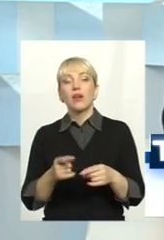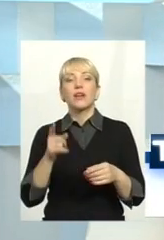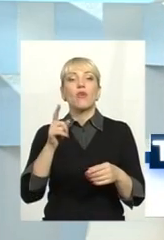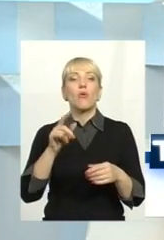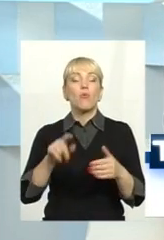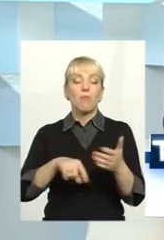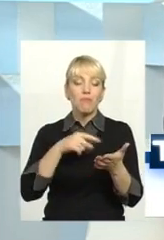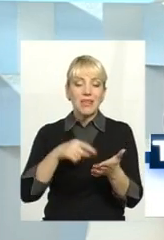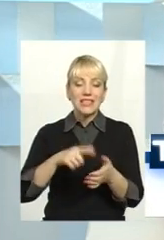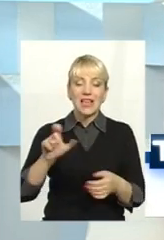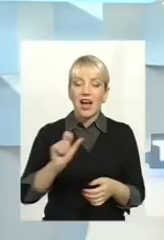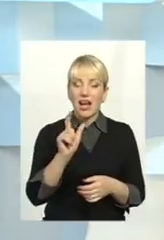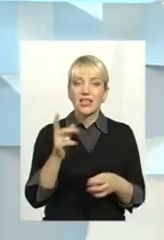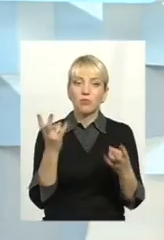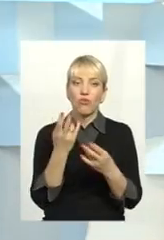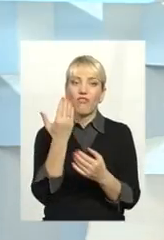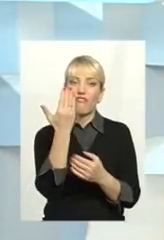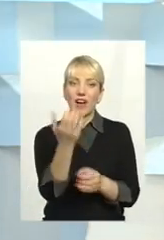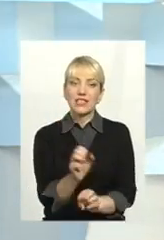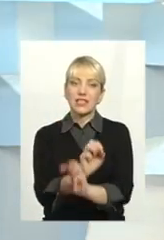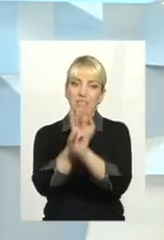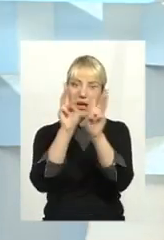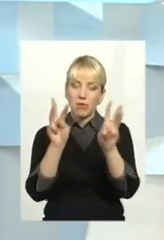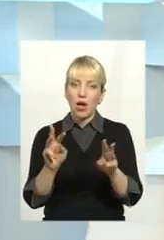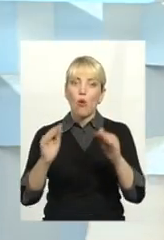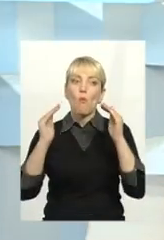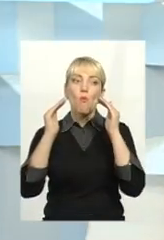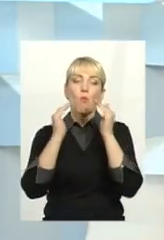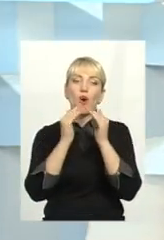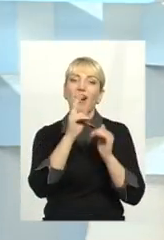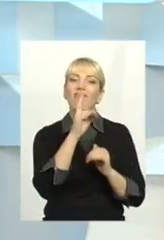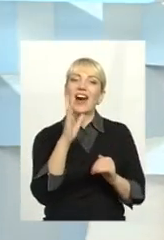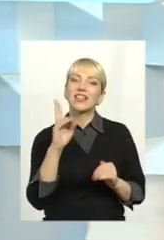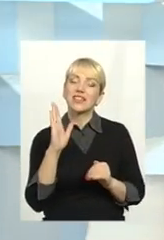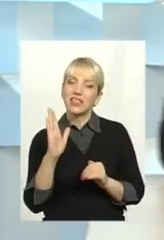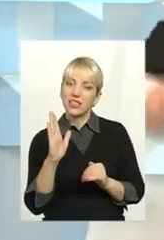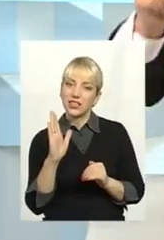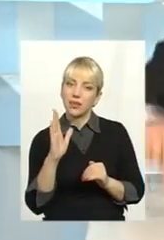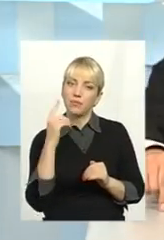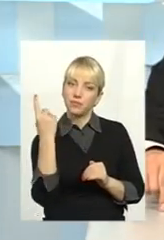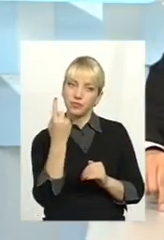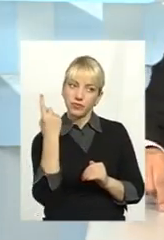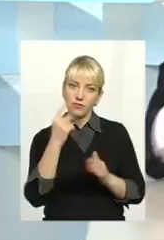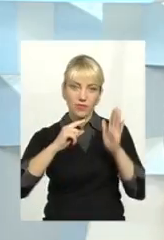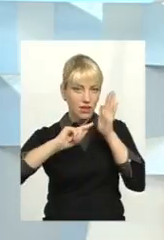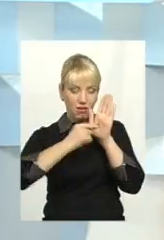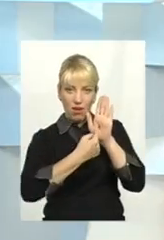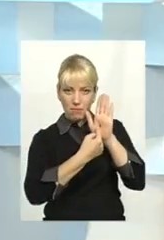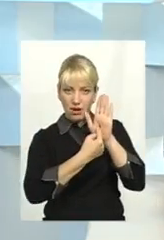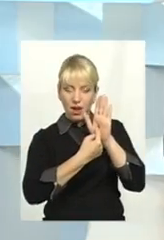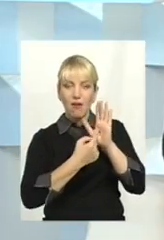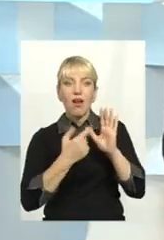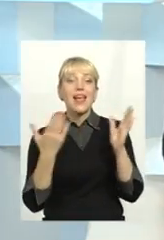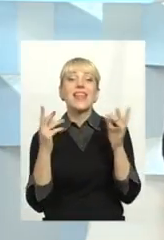Міськ газ має вас забезпечити будинком, квартирним приводом обліку. Крапка. В який